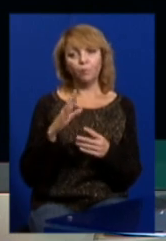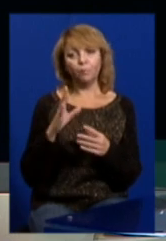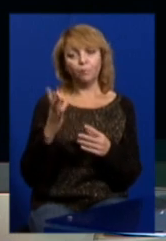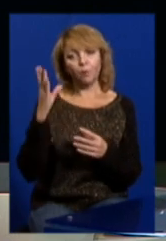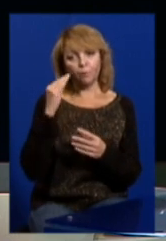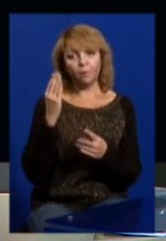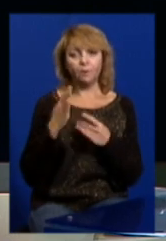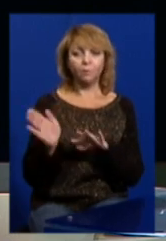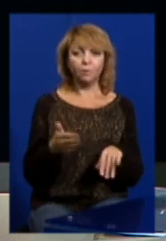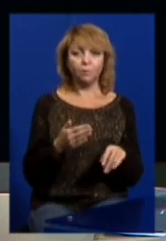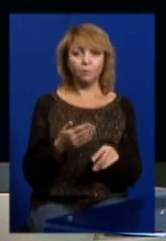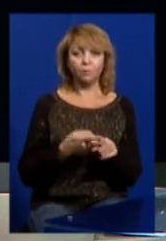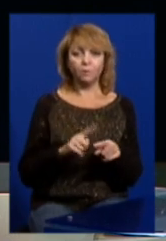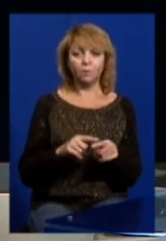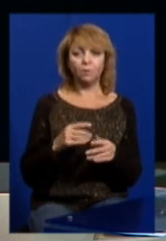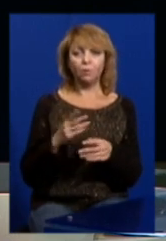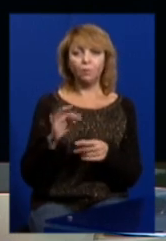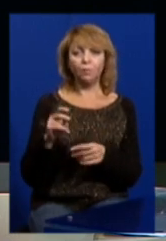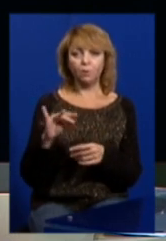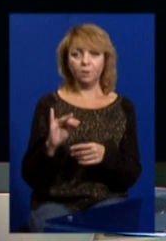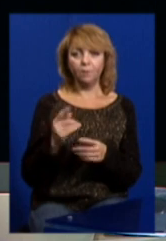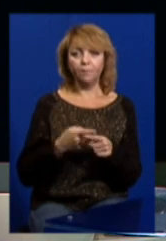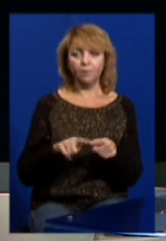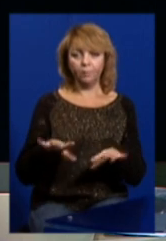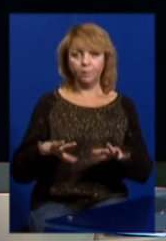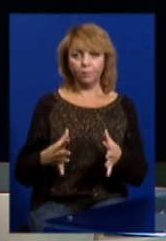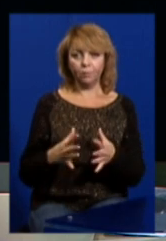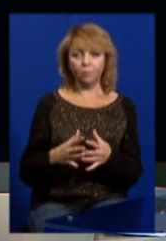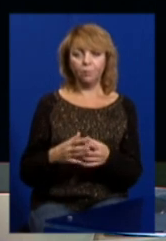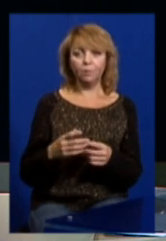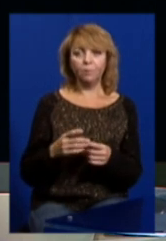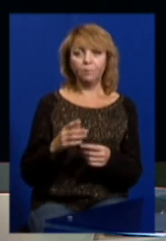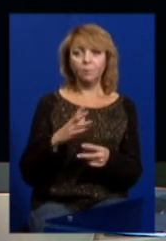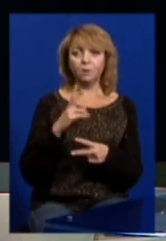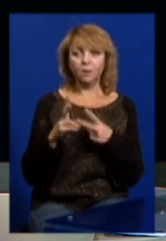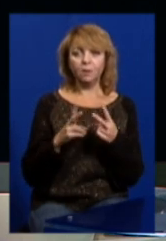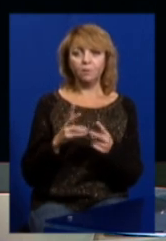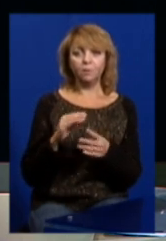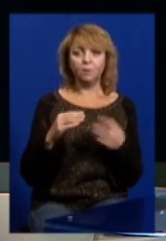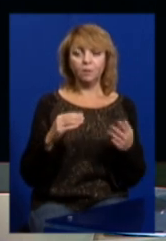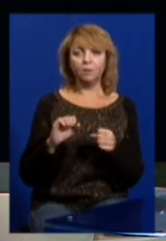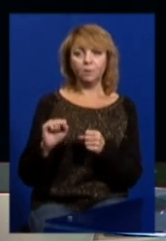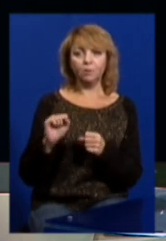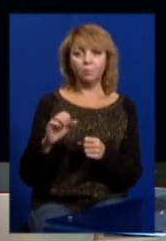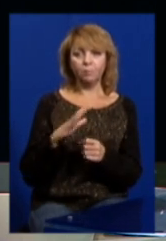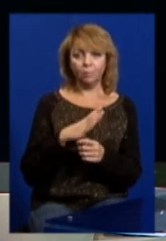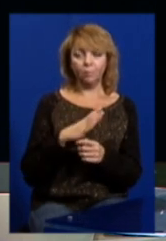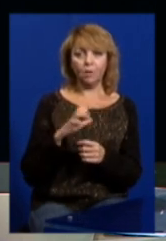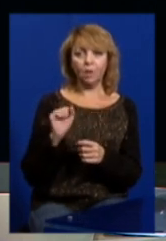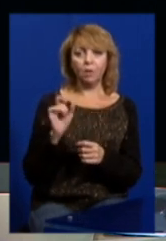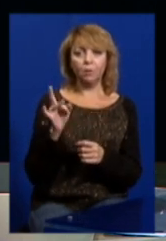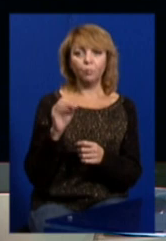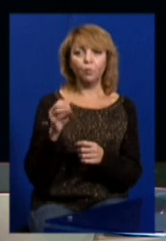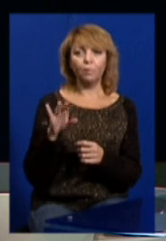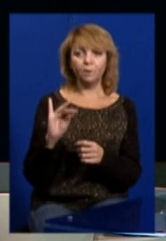відкинути. Апеляційні доводи. В даному випадку апеляційні скарги сторони захисту були досить аргументовані.